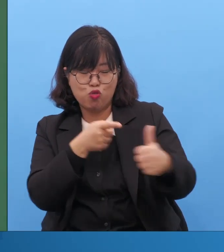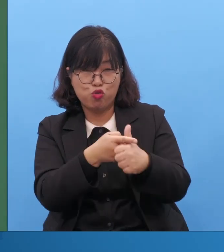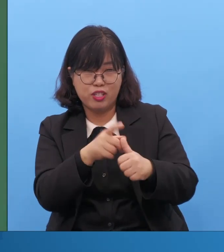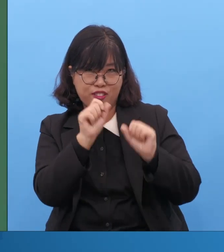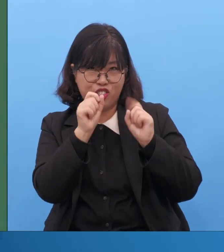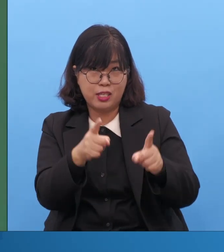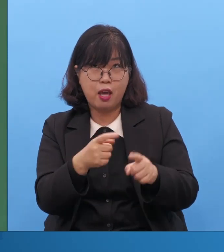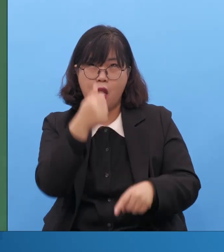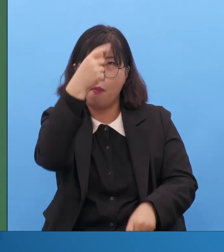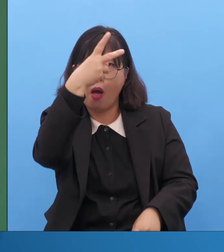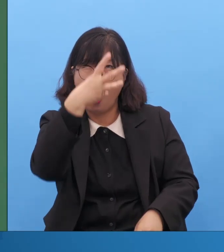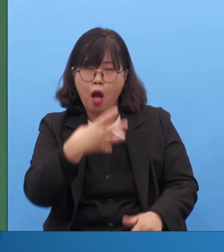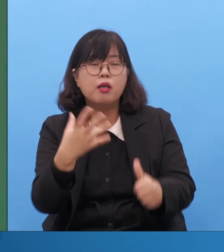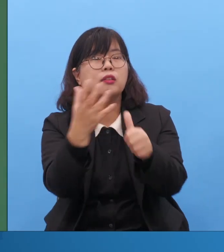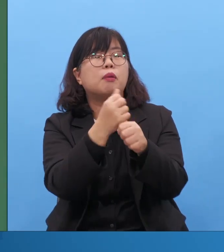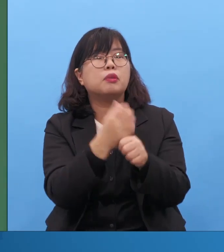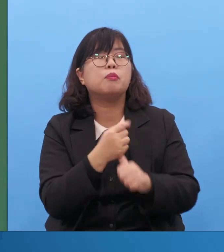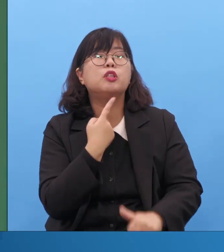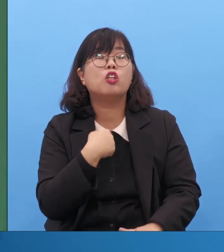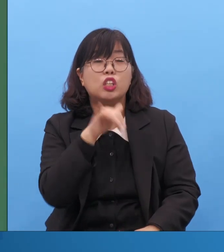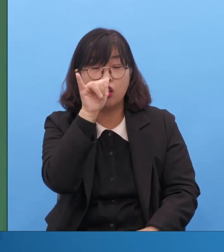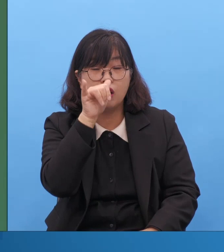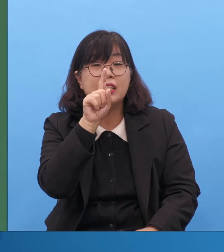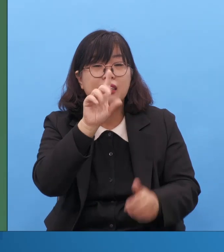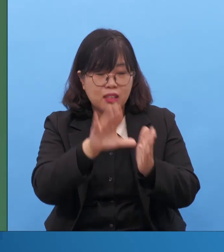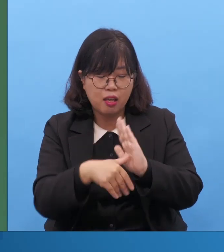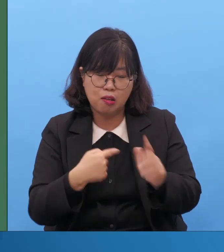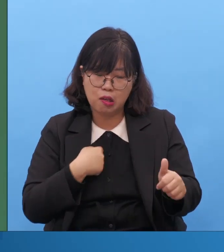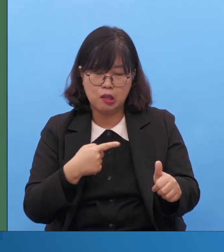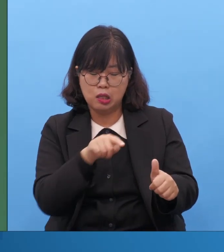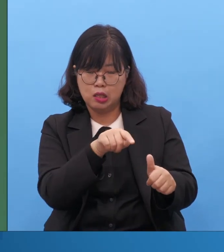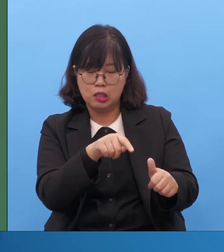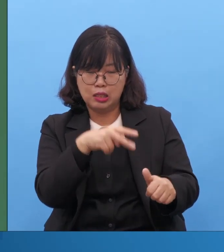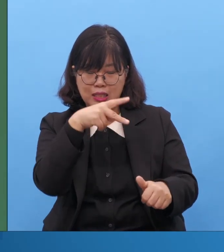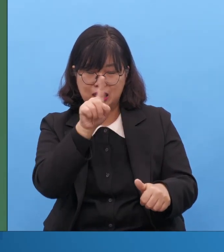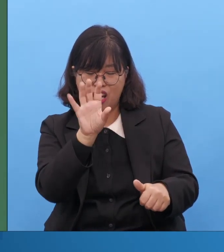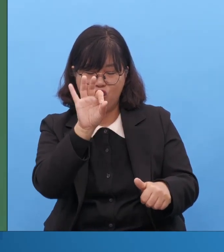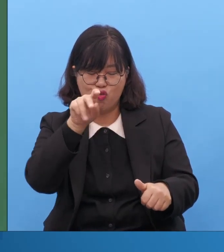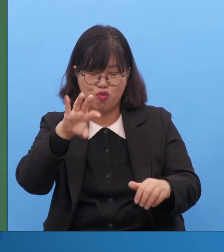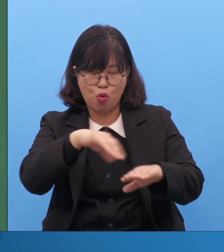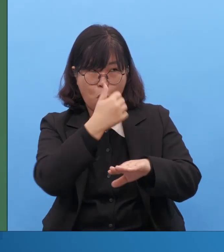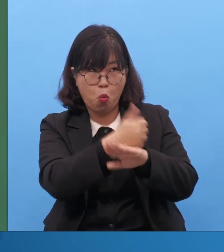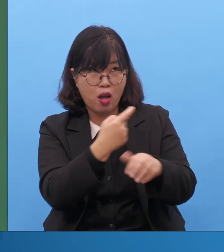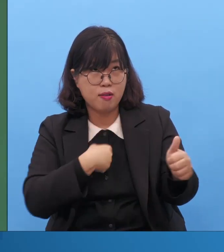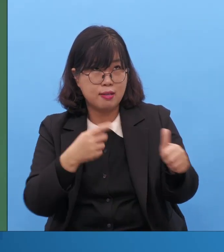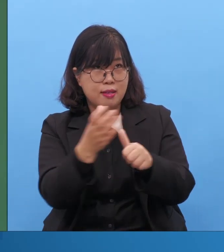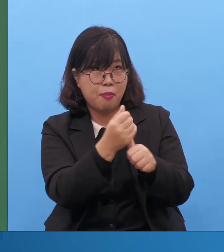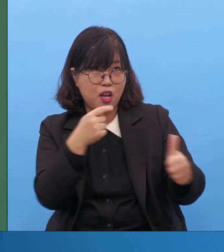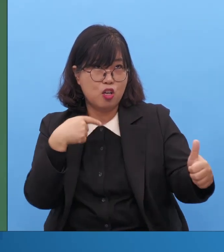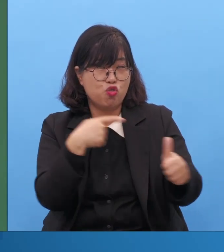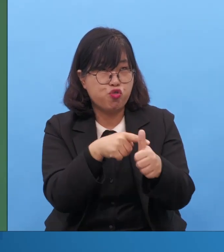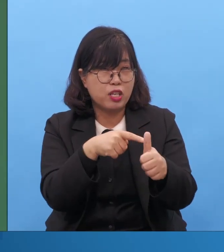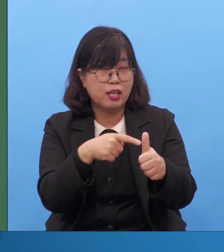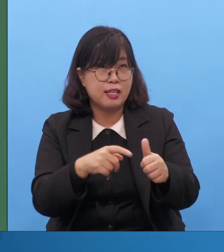그렇잖아요. 나중에 나이 들어서 심오의가 할 때도 완전 생각이 다릅니다. 다윗은